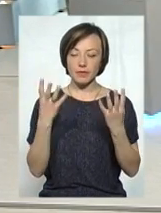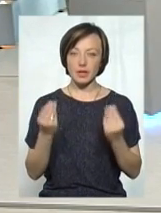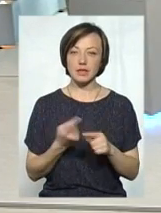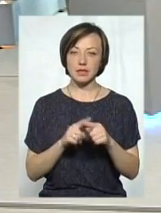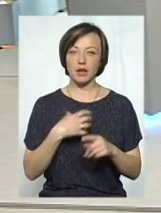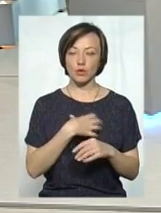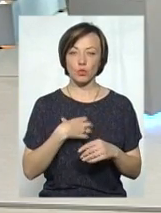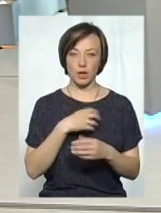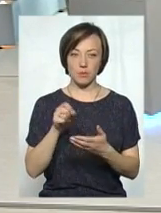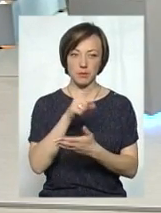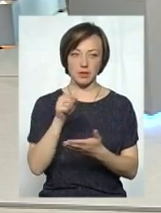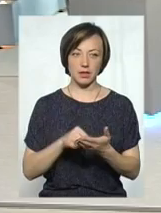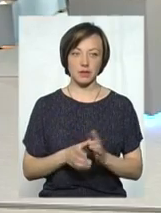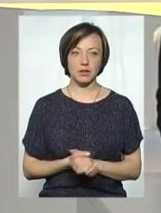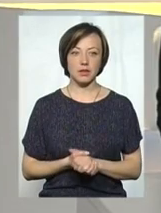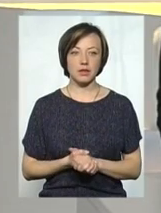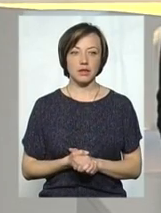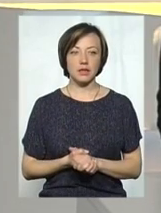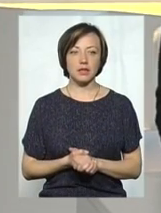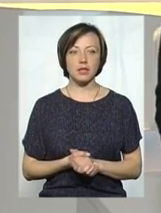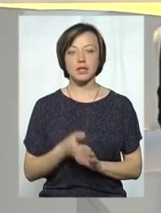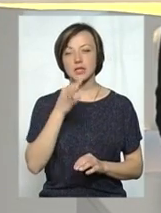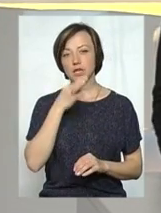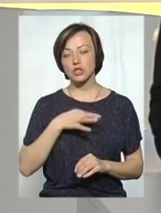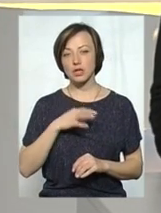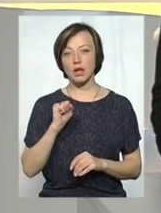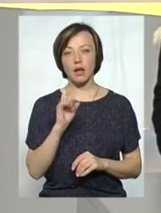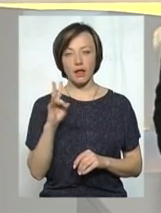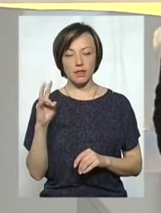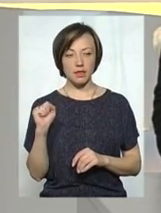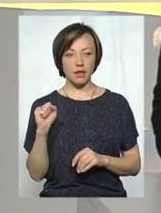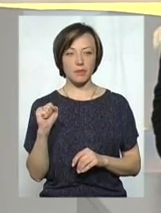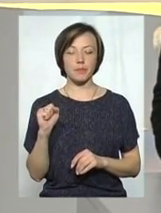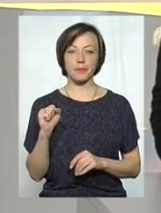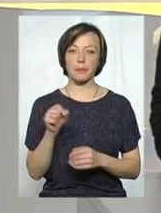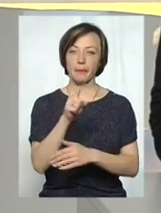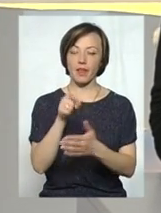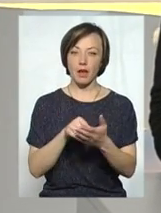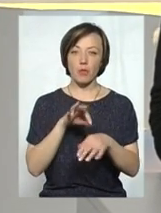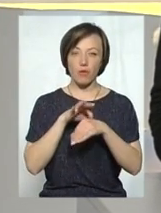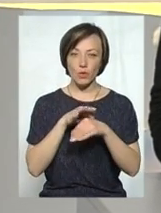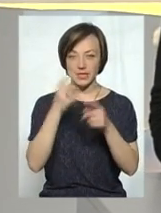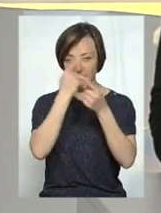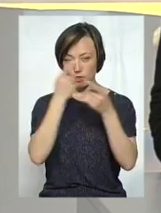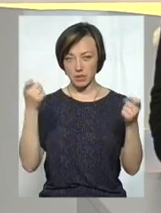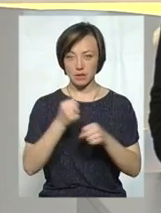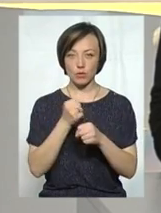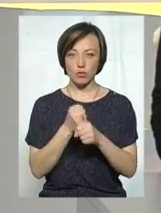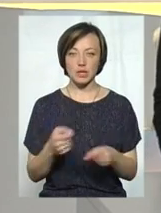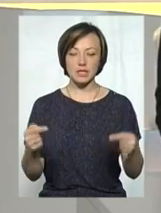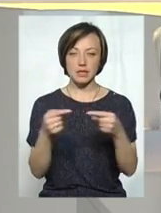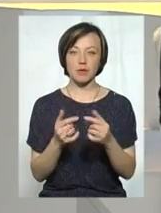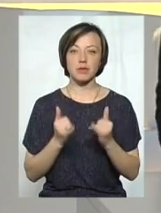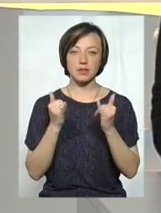актуальне дуже питання. Дякую, пане Геннаді. Скажіть, Анно, а проводиться якась робота інформаційна саме для